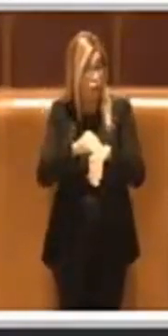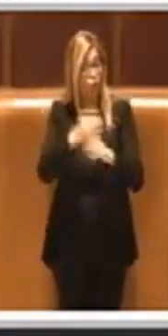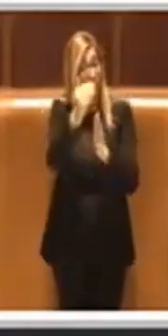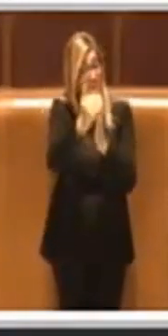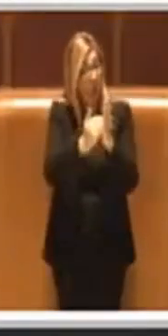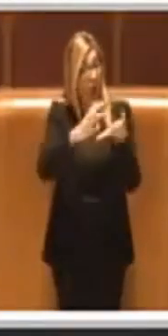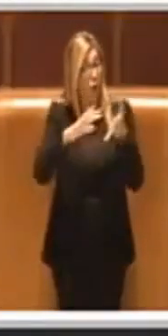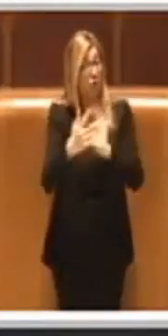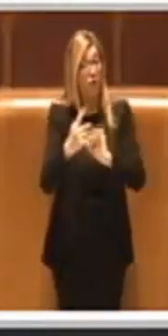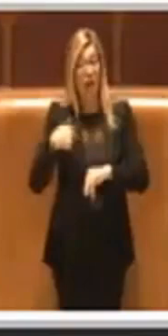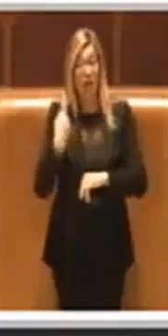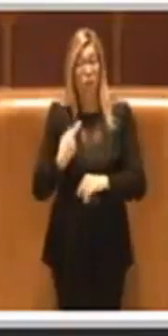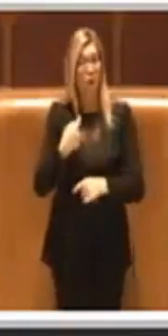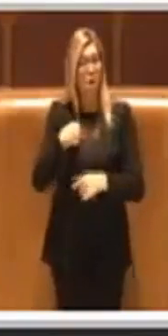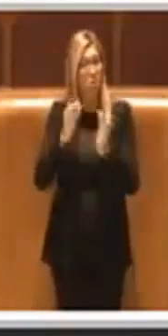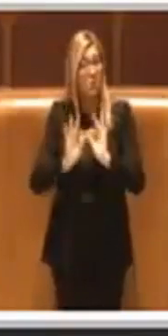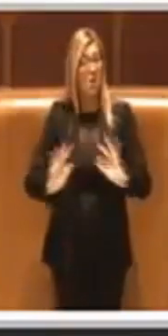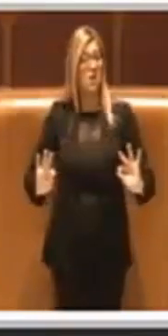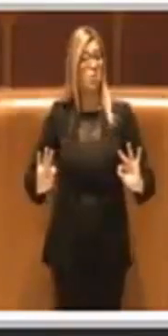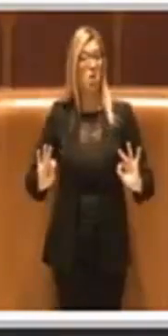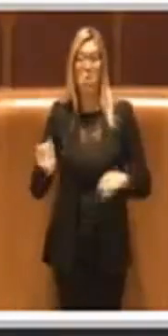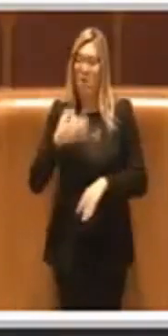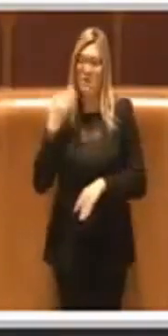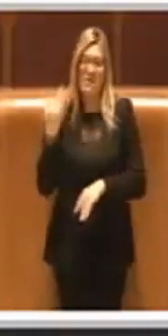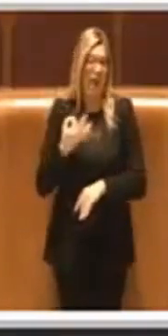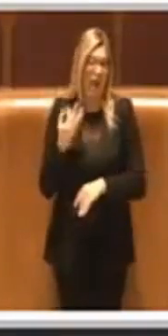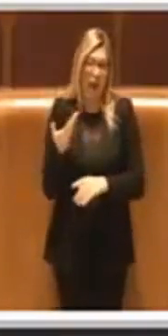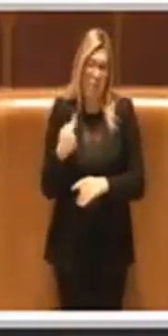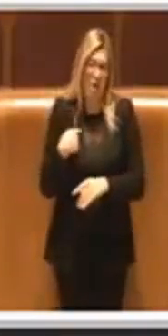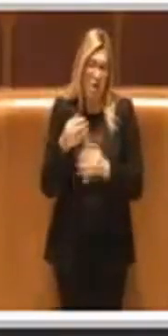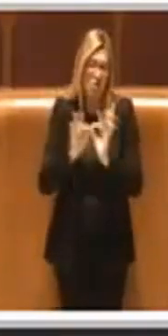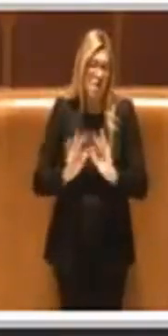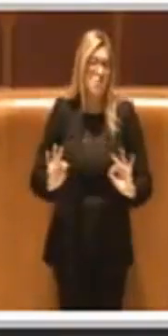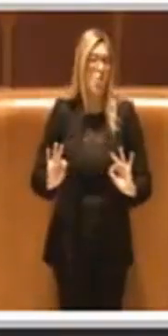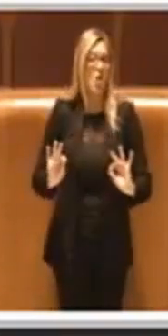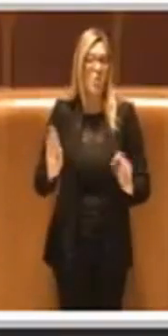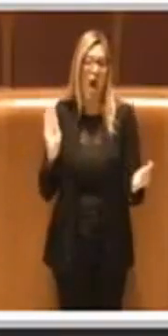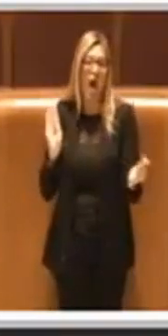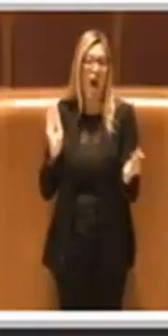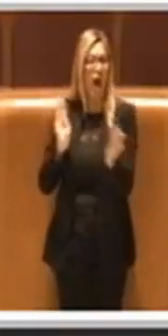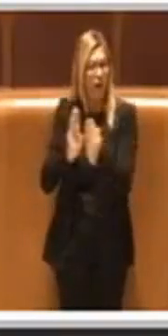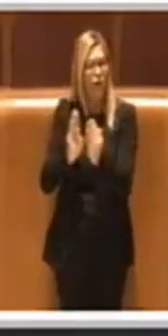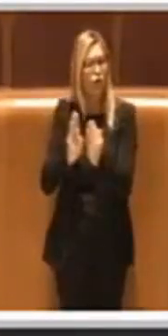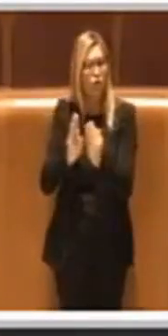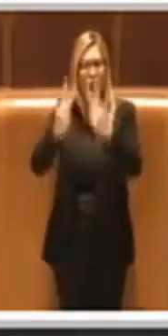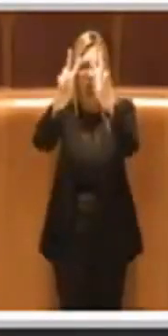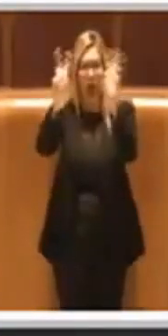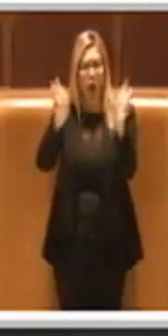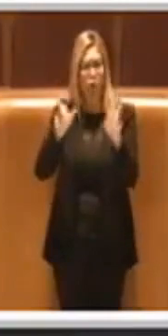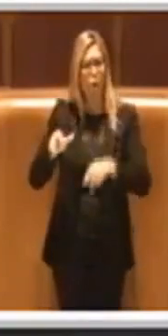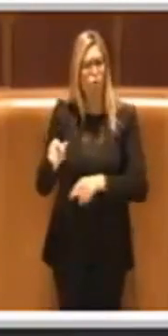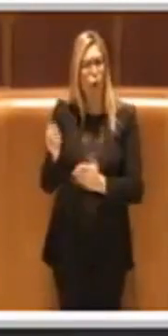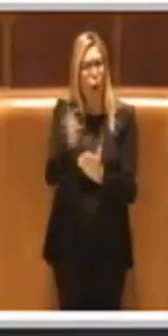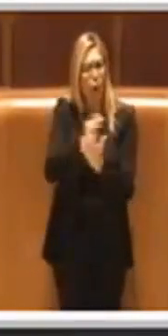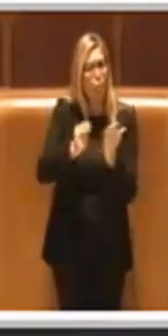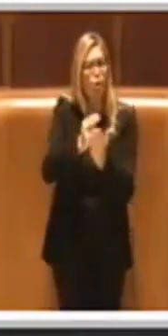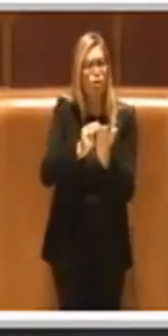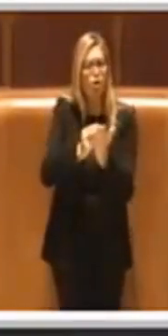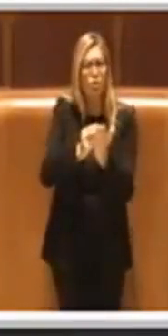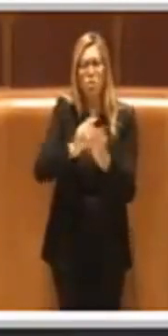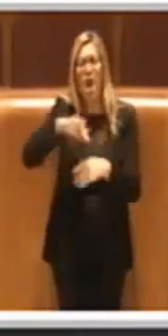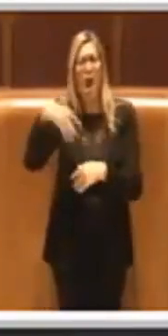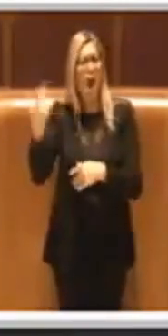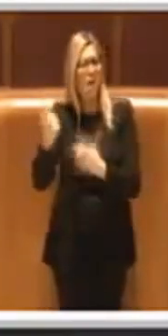io mi rendo disponibile, come sono sempre stata, anche ad affrontare il tema della coprogettazione in una delle prossime